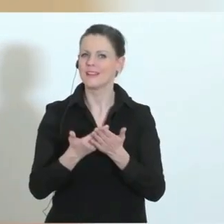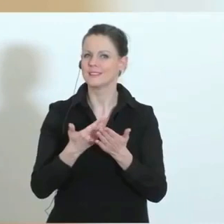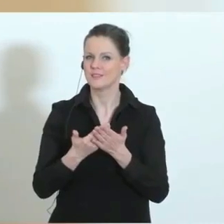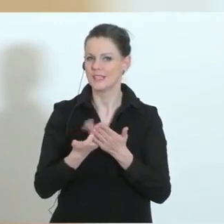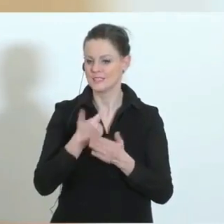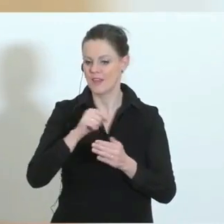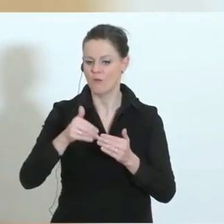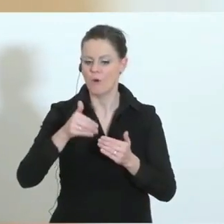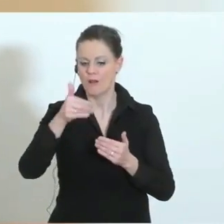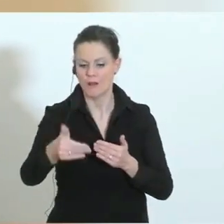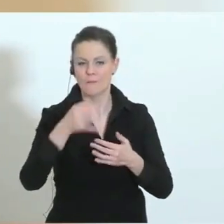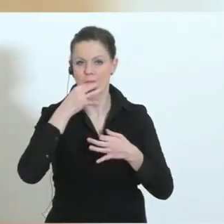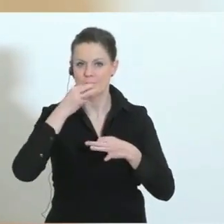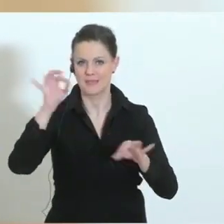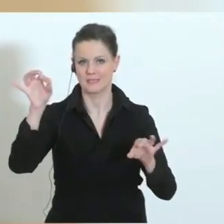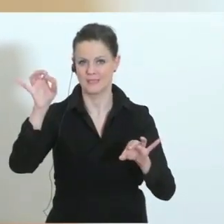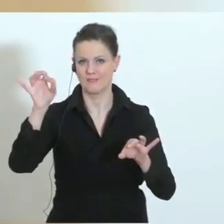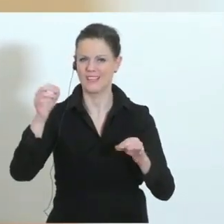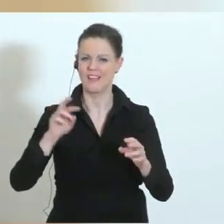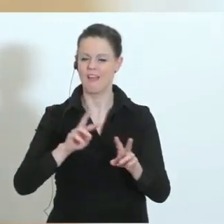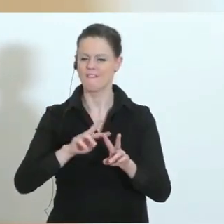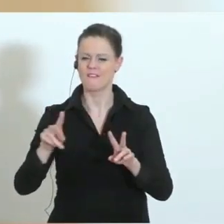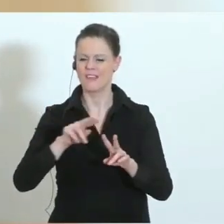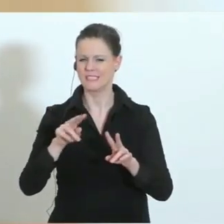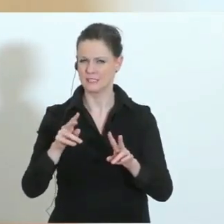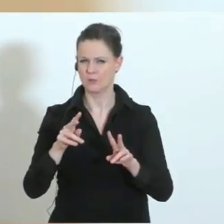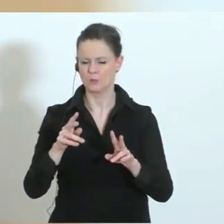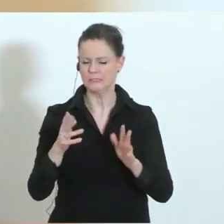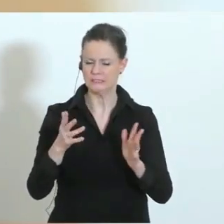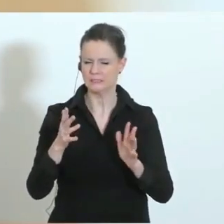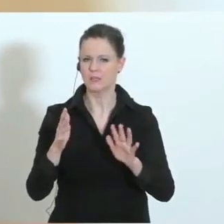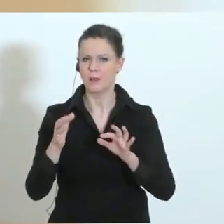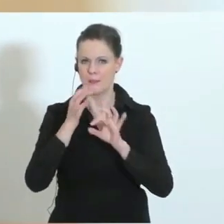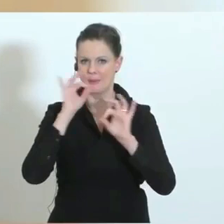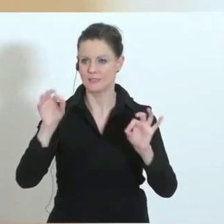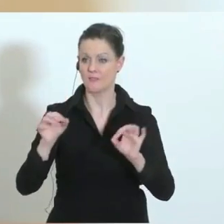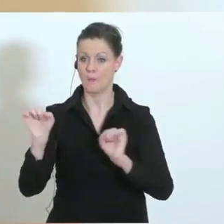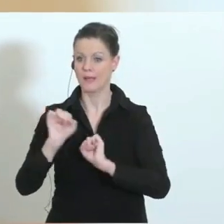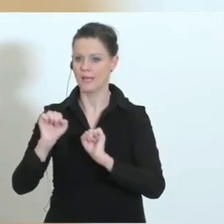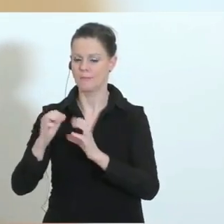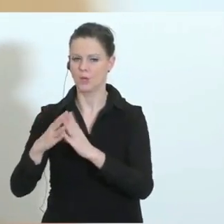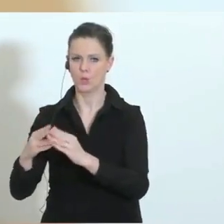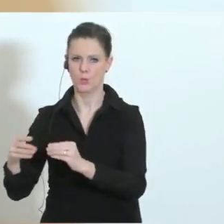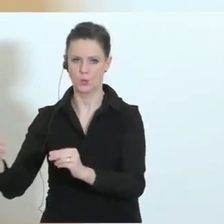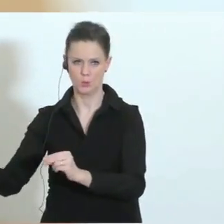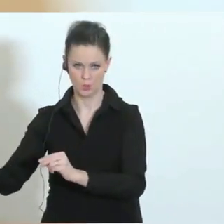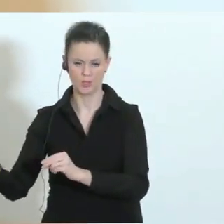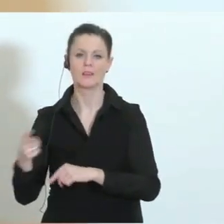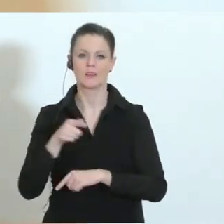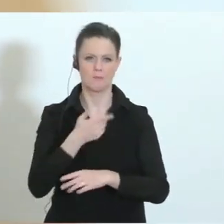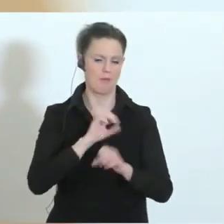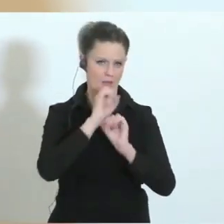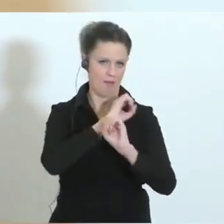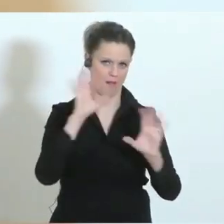in zwei Wochen besser werden, diese Verwechslungswahrscheinlichkeit, wenn die Grippewelle hoffentlich weg ist und abgelaufen ist, ausgelaufen ist.